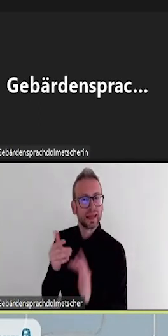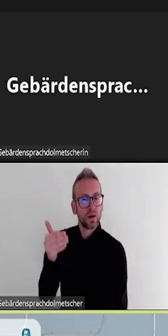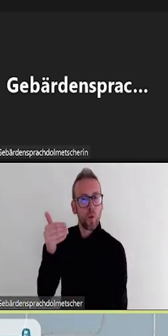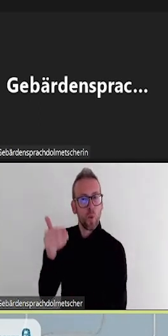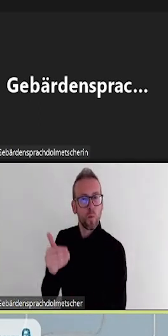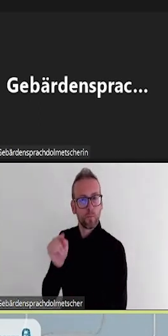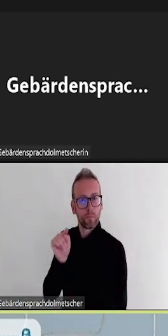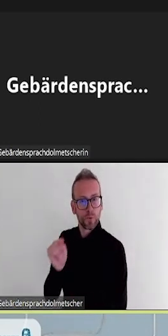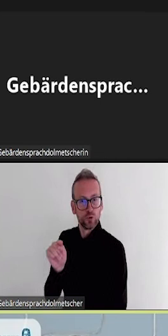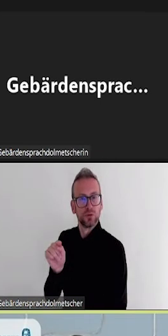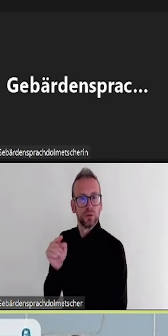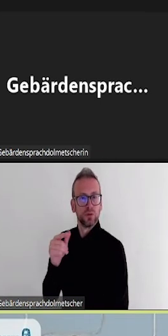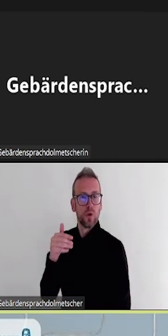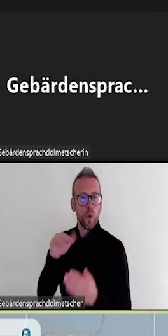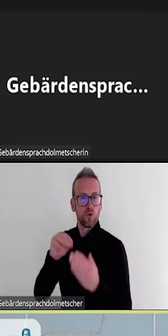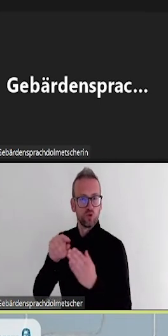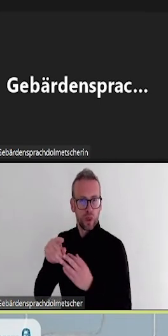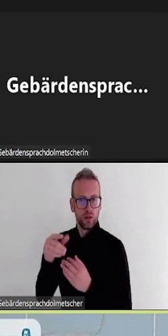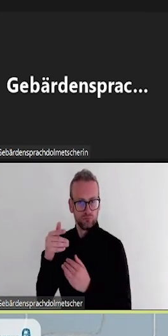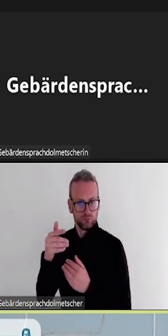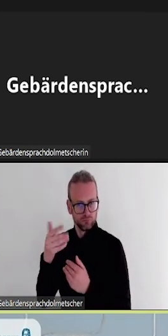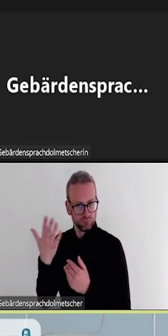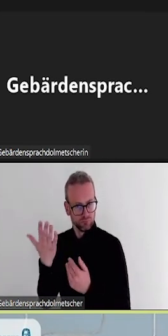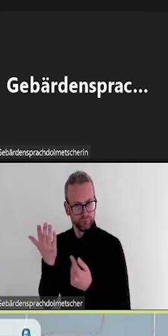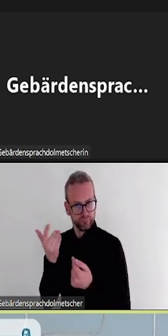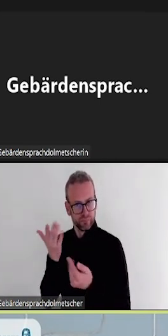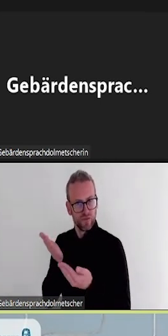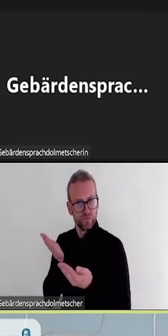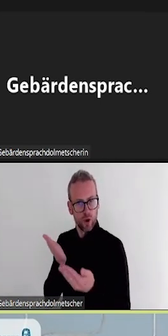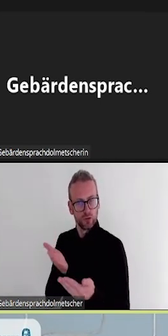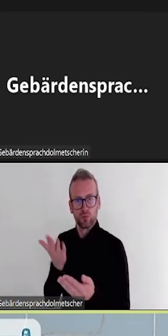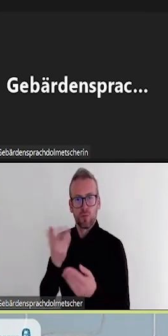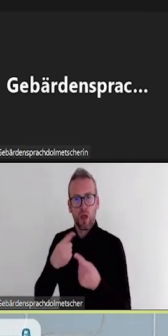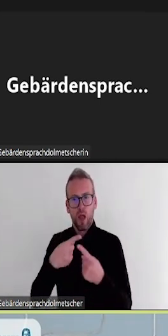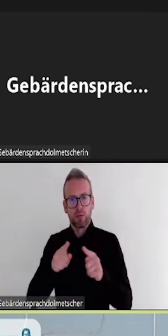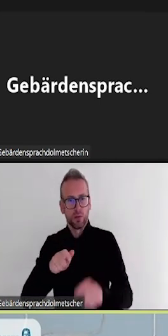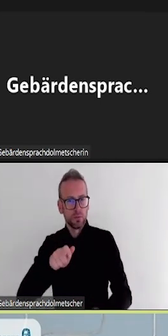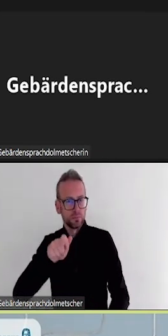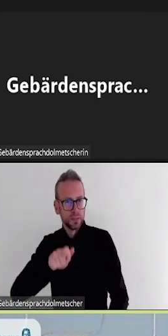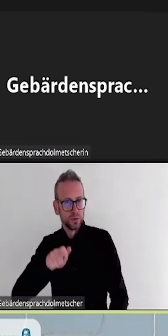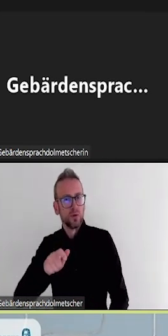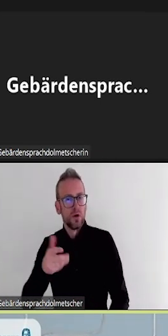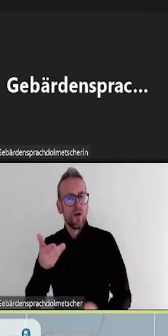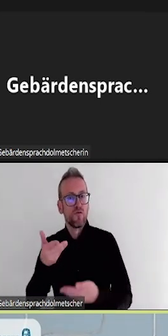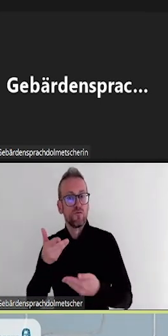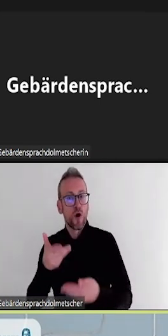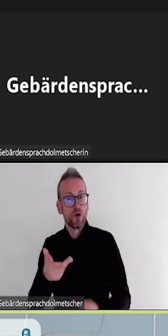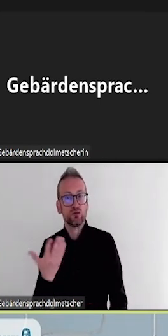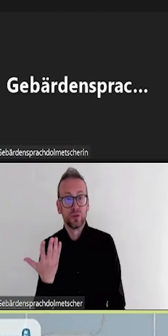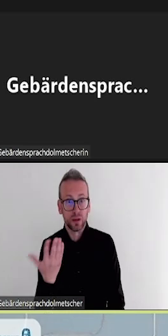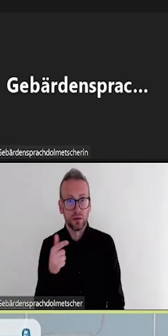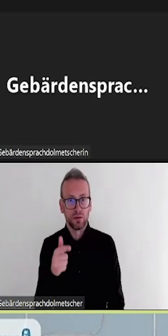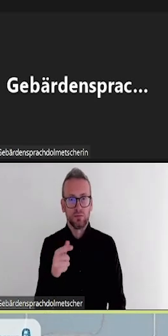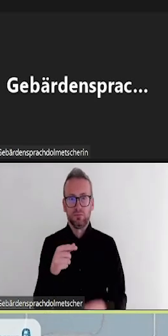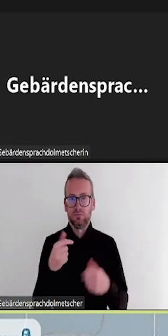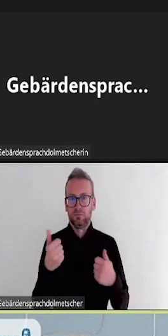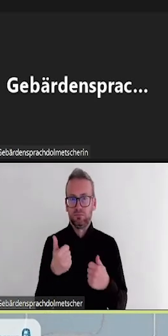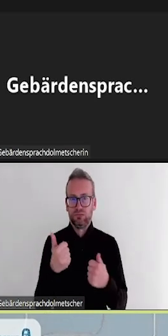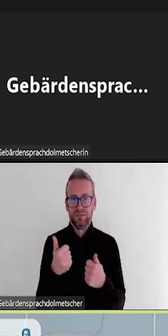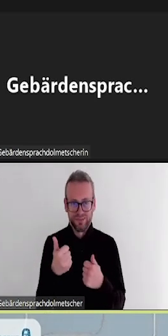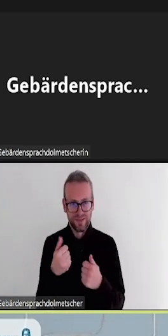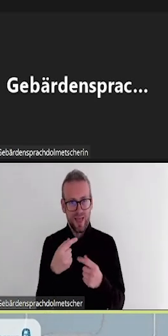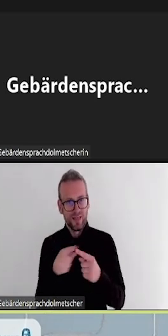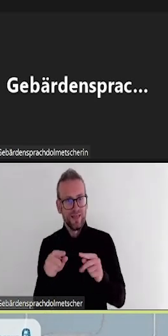sich sowie die visuellen und die auditiven Inhalte allen Menschen zugänglich sind. Das